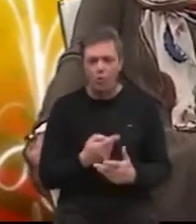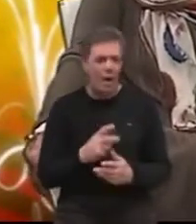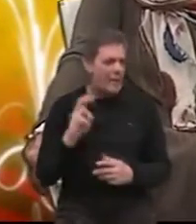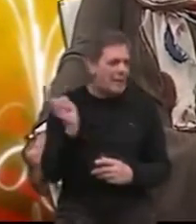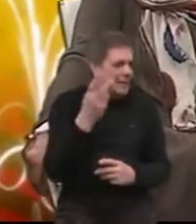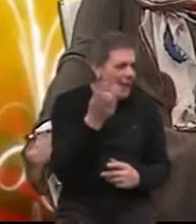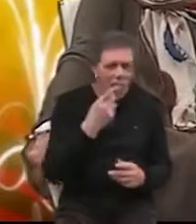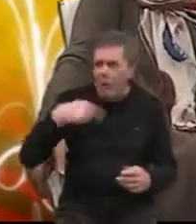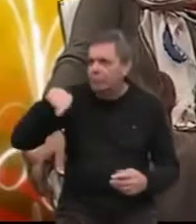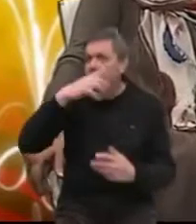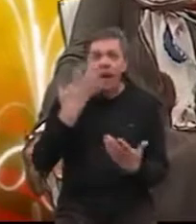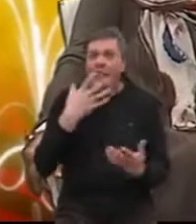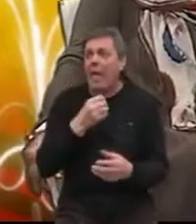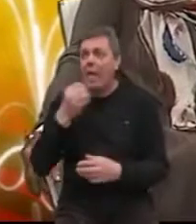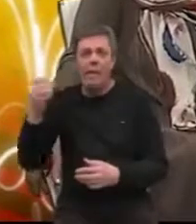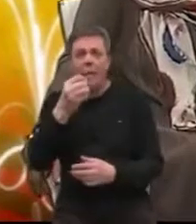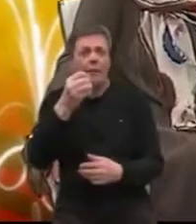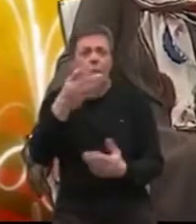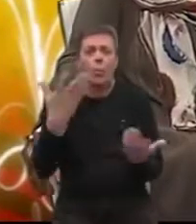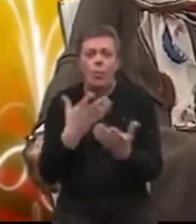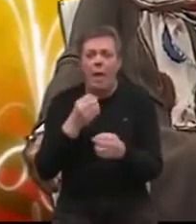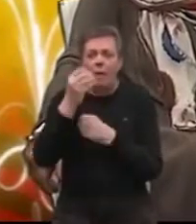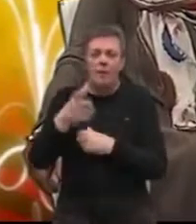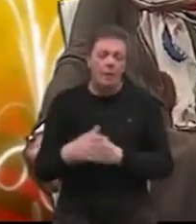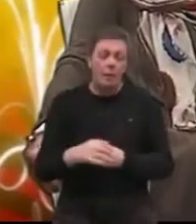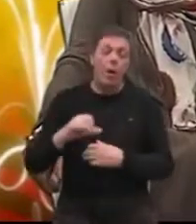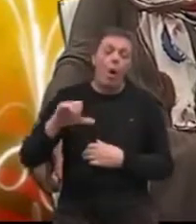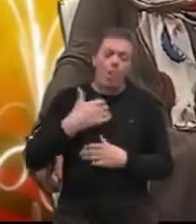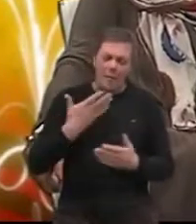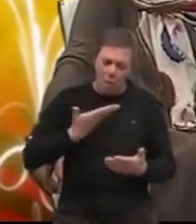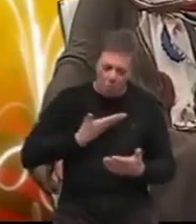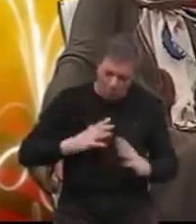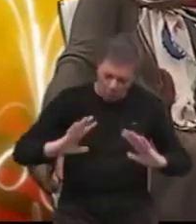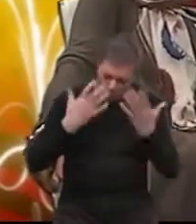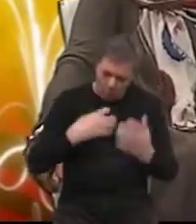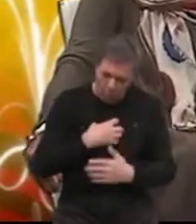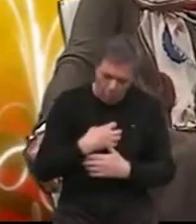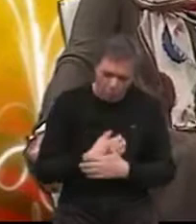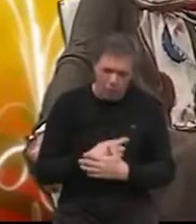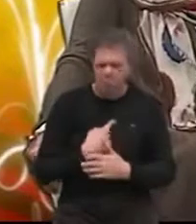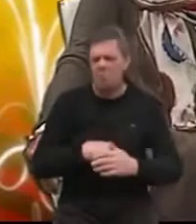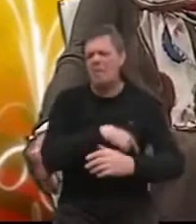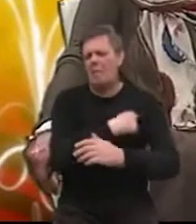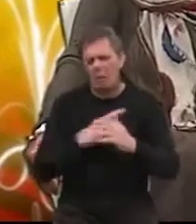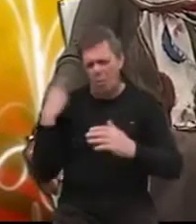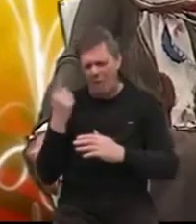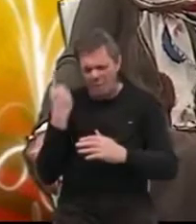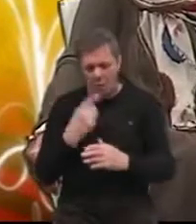tražila je okolo gdje bi ga mogla smjestiti. Umeđu vremenu je on opet dobio u polupluča, to jest imao temperaturu.